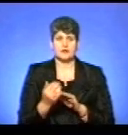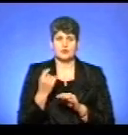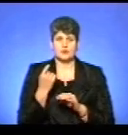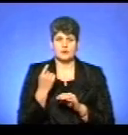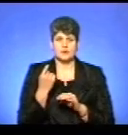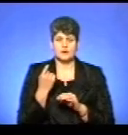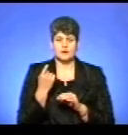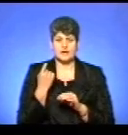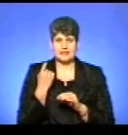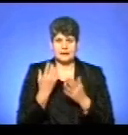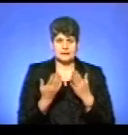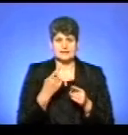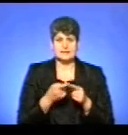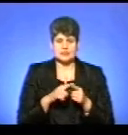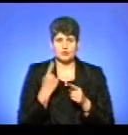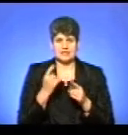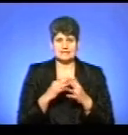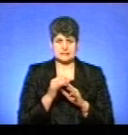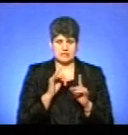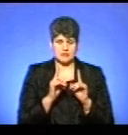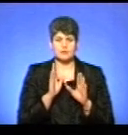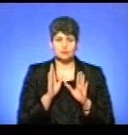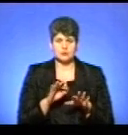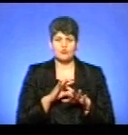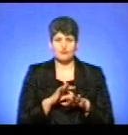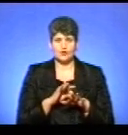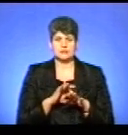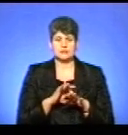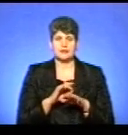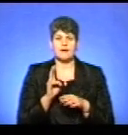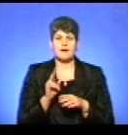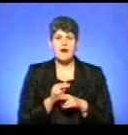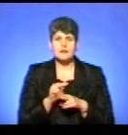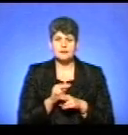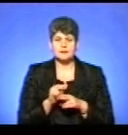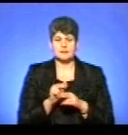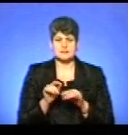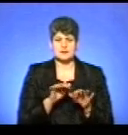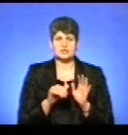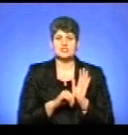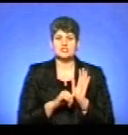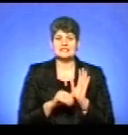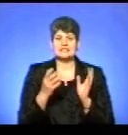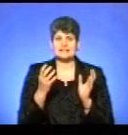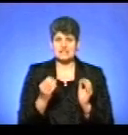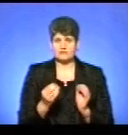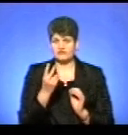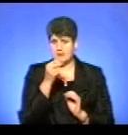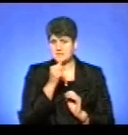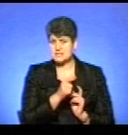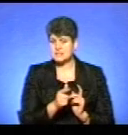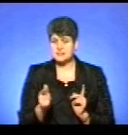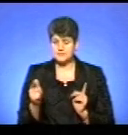Старопетлівська сільська рада. Будемо проводити карантин, заходи тривають 60 днів, два місяці.